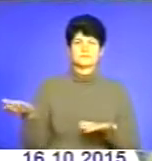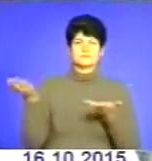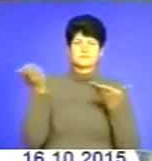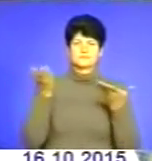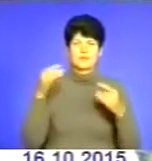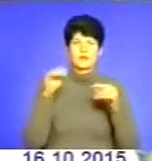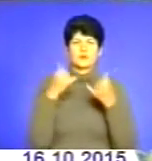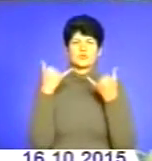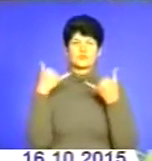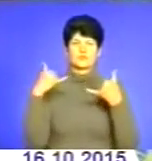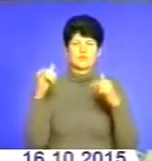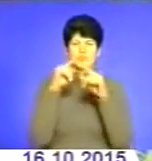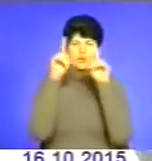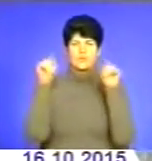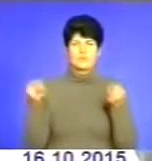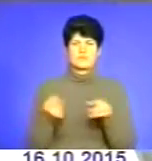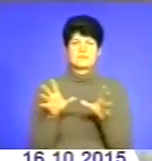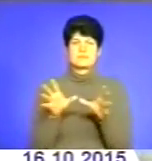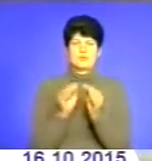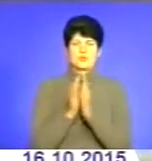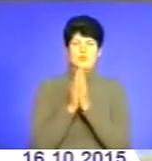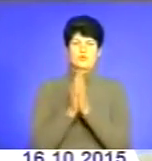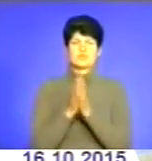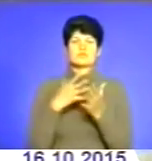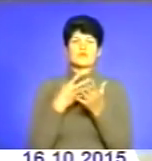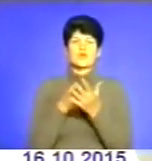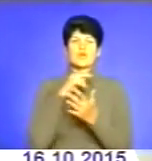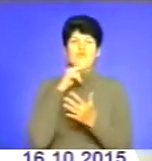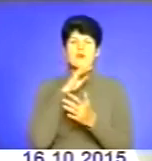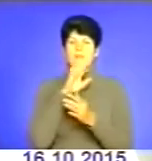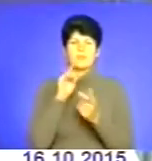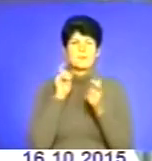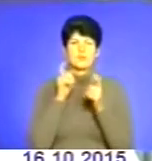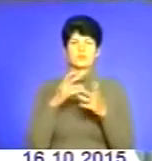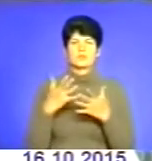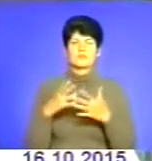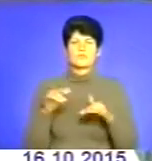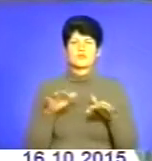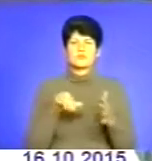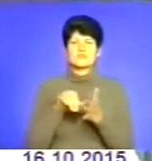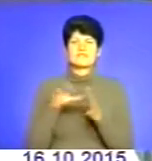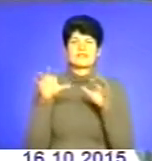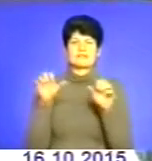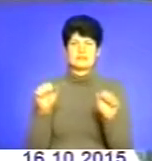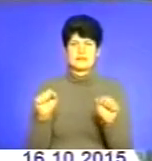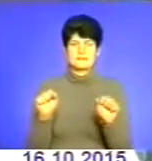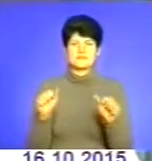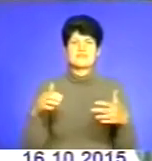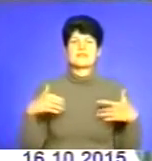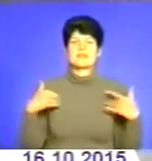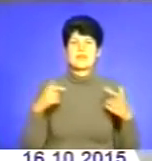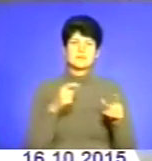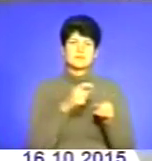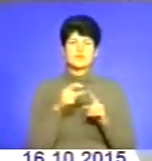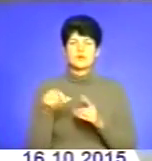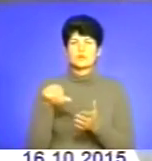образу спільною молитвою. Своєю увагою не оминули цю подію і представники влади. Із вітальними словами